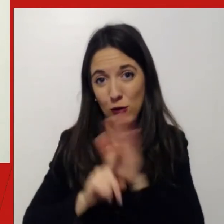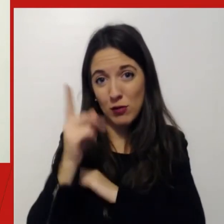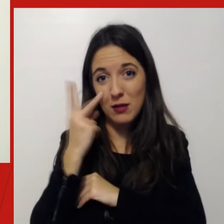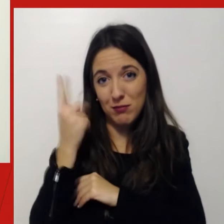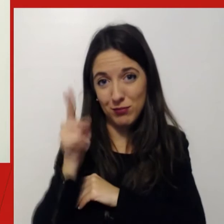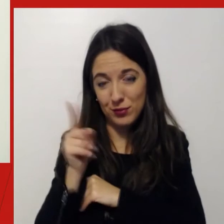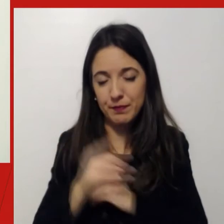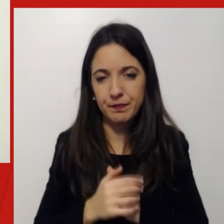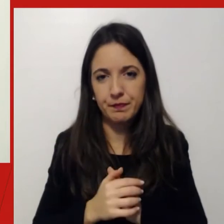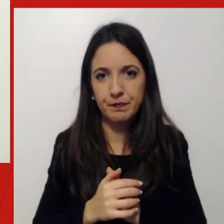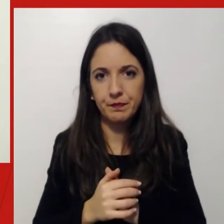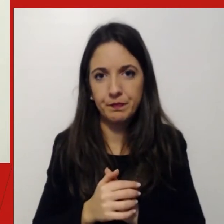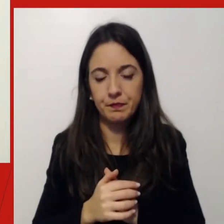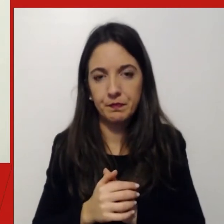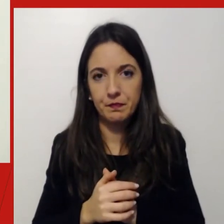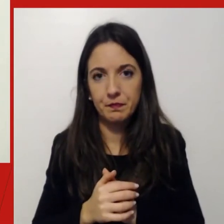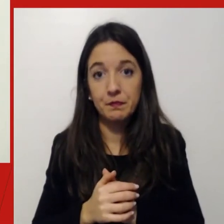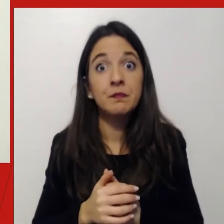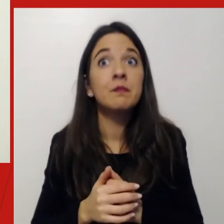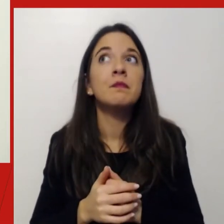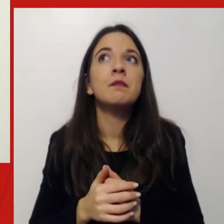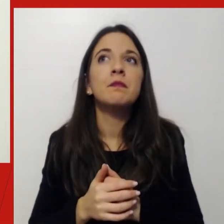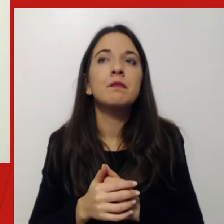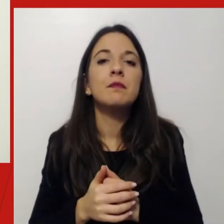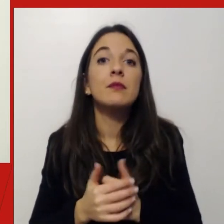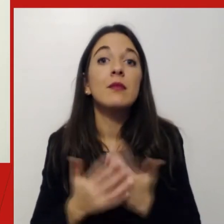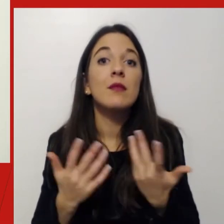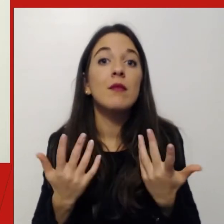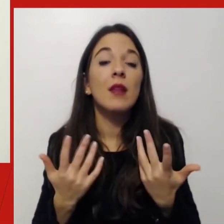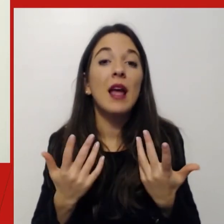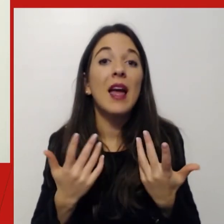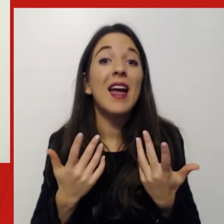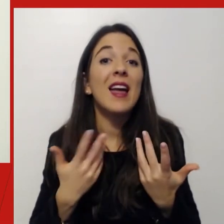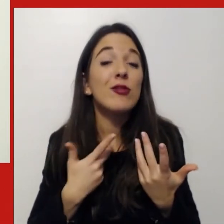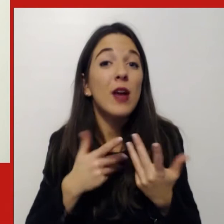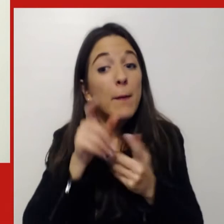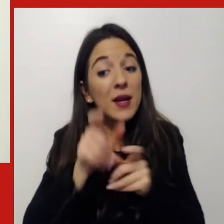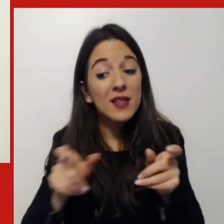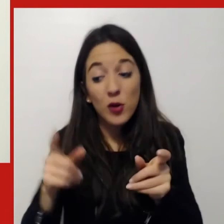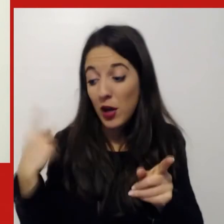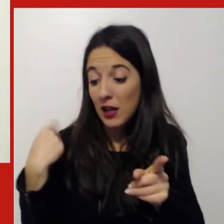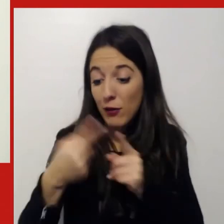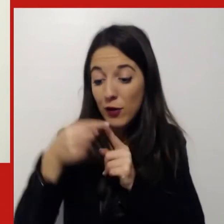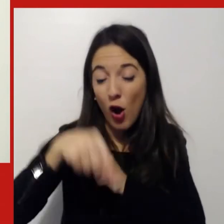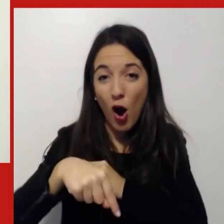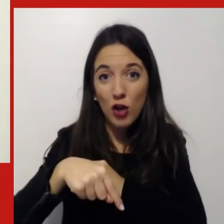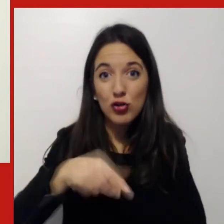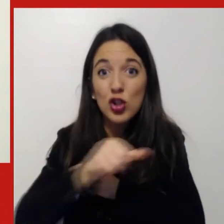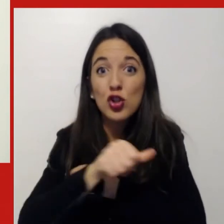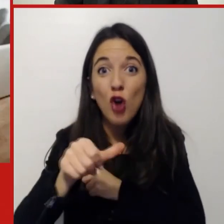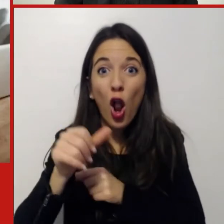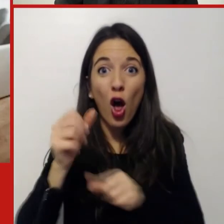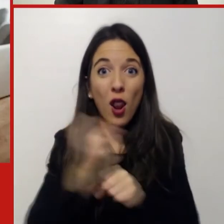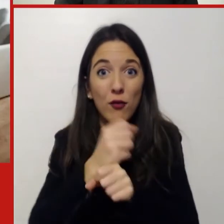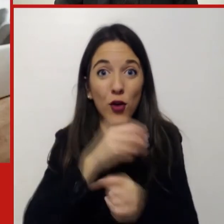esclusi da questa rivoluzione in realtà vorrebbero almeno in parte avere, godere di